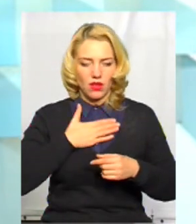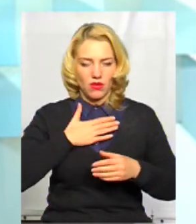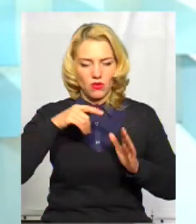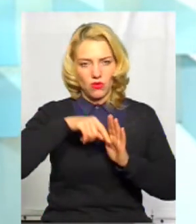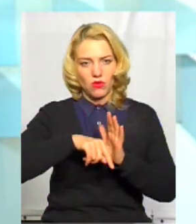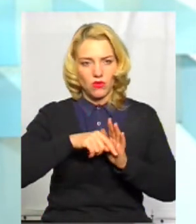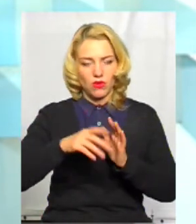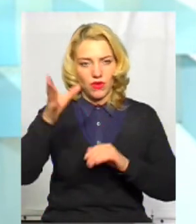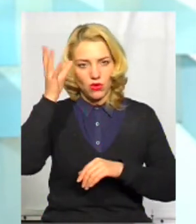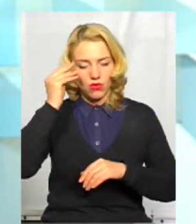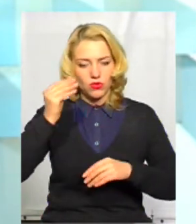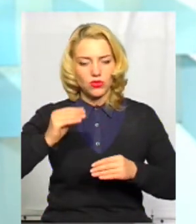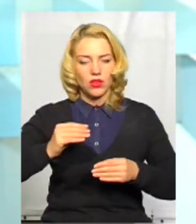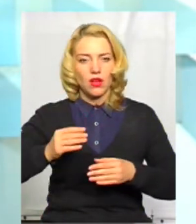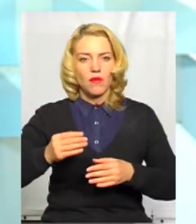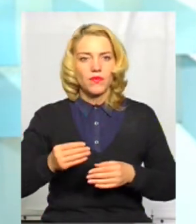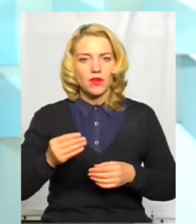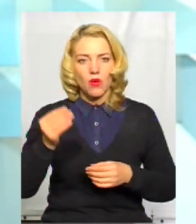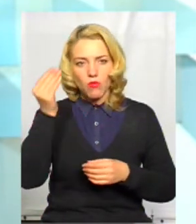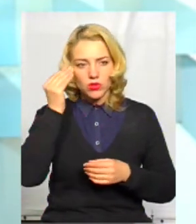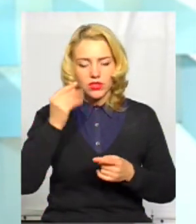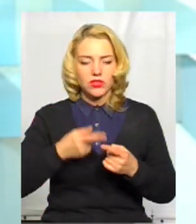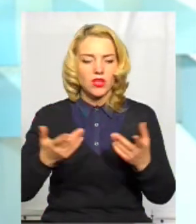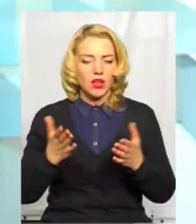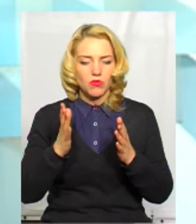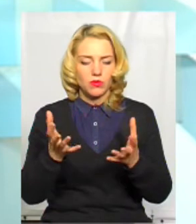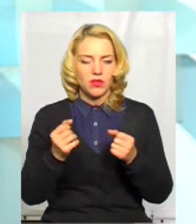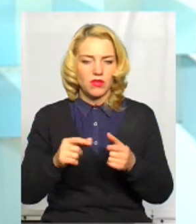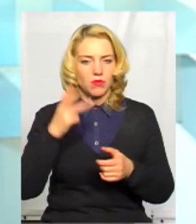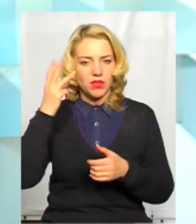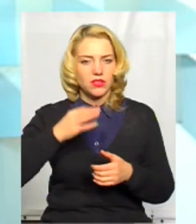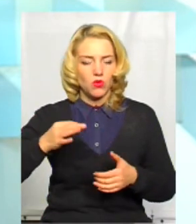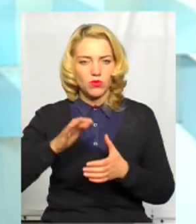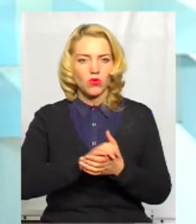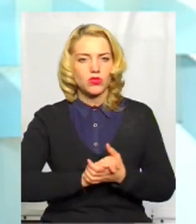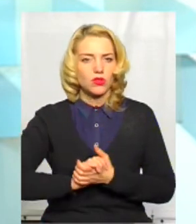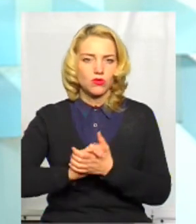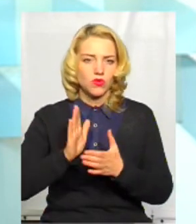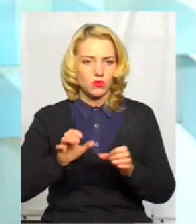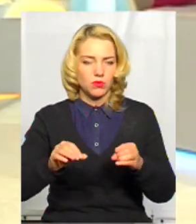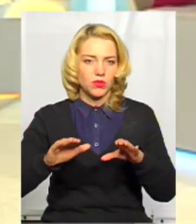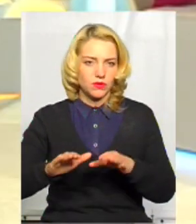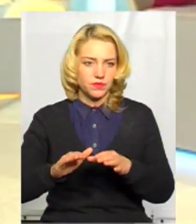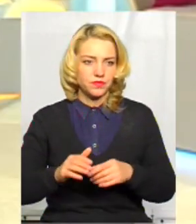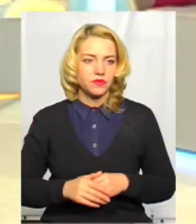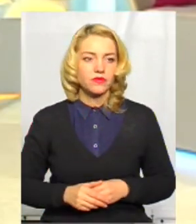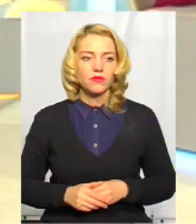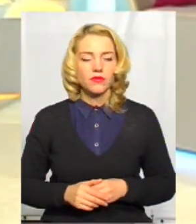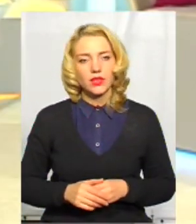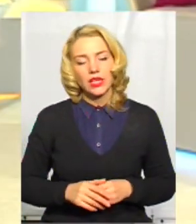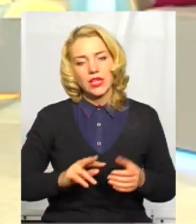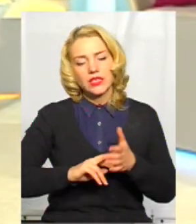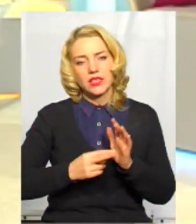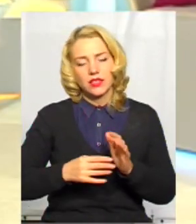позицію, яка буде прийнята в Хмельницькій області, а це буде консолідована позиція максимальної відстоїти на рівні Києва. Скажіть, а стратегію